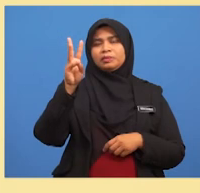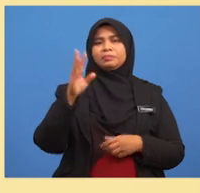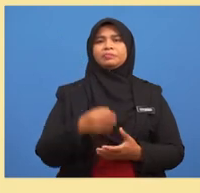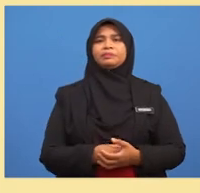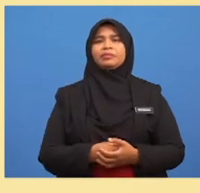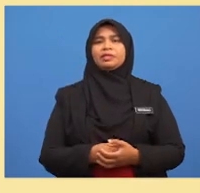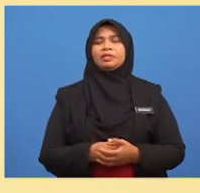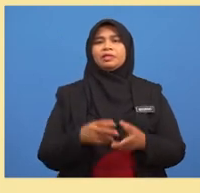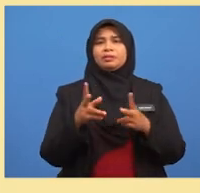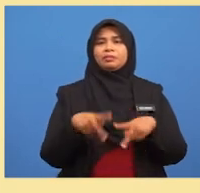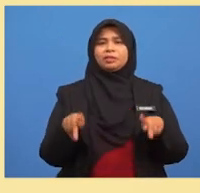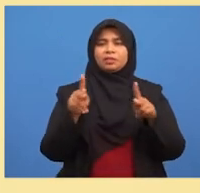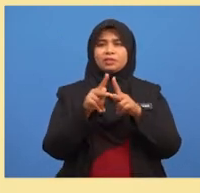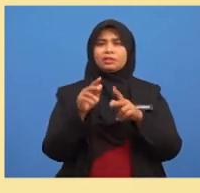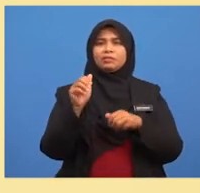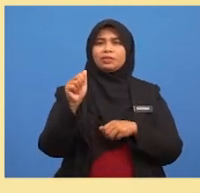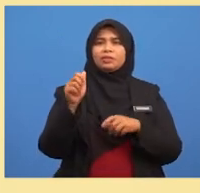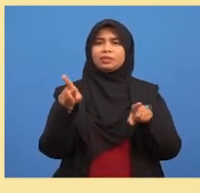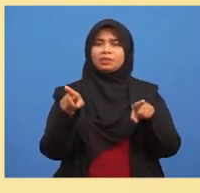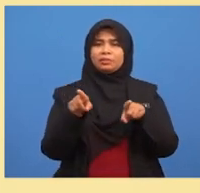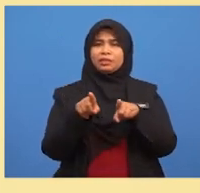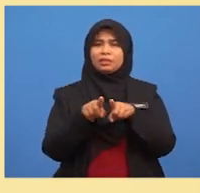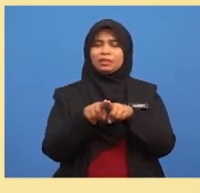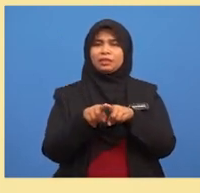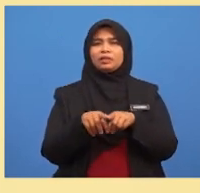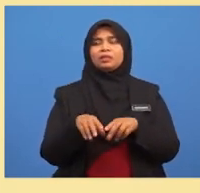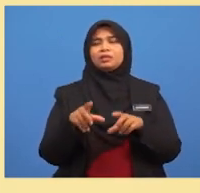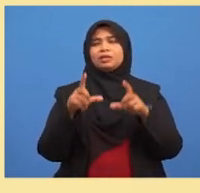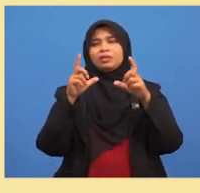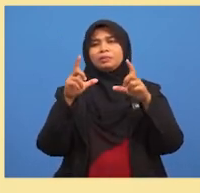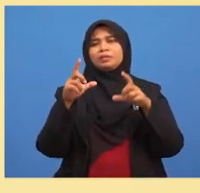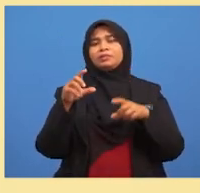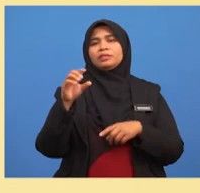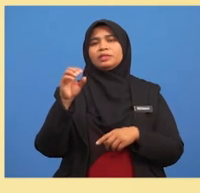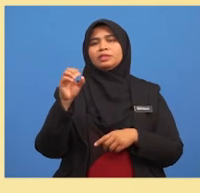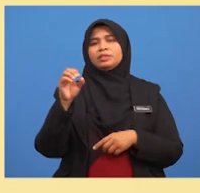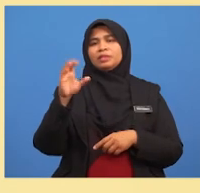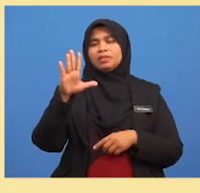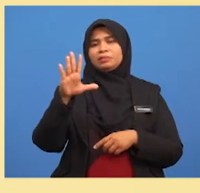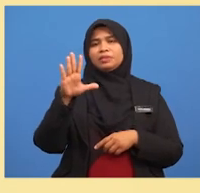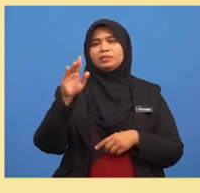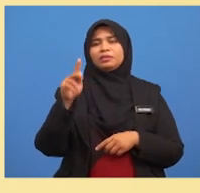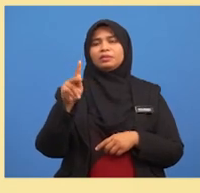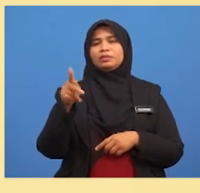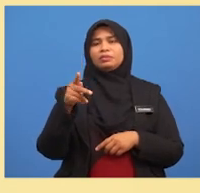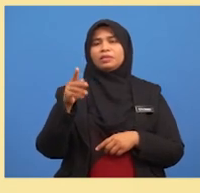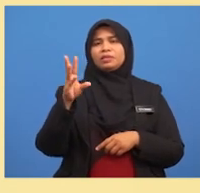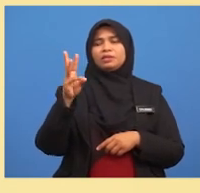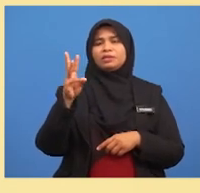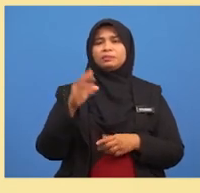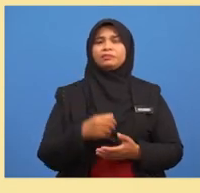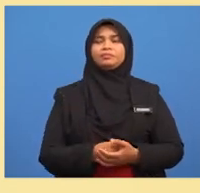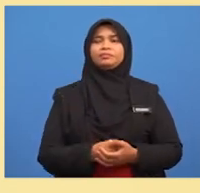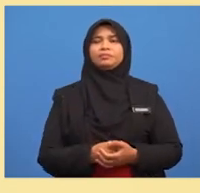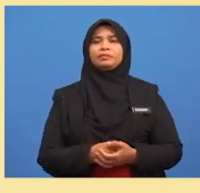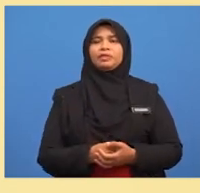Peristiwa A pula sama dengan dalam kurungan set 5,6